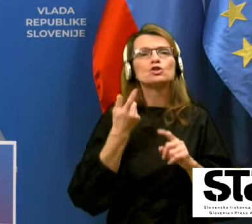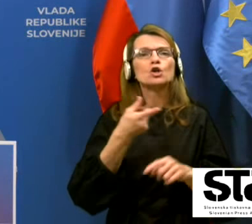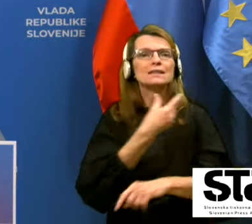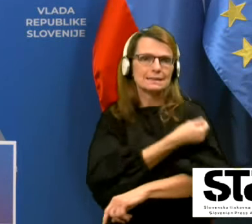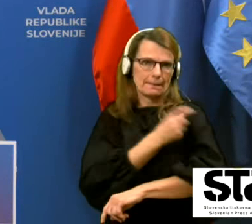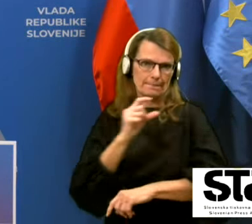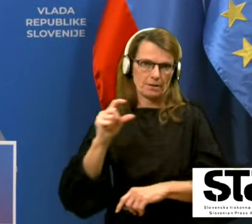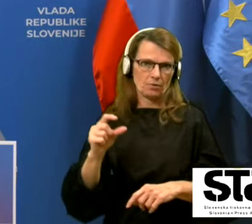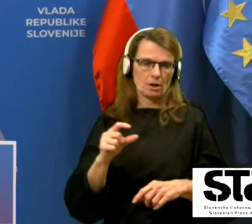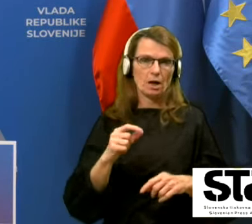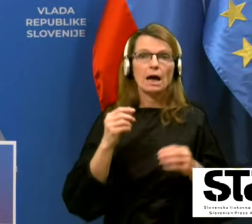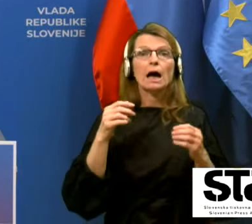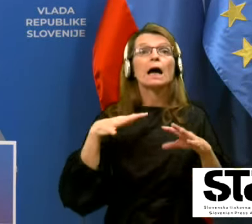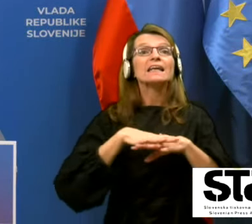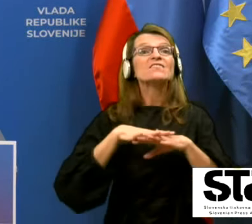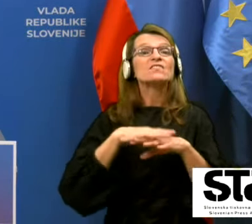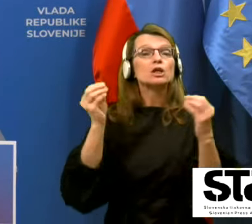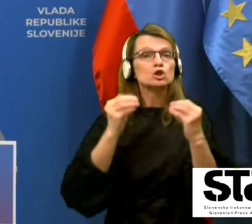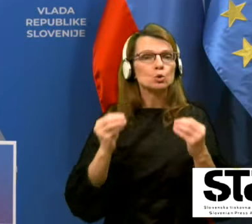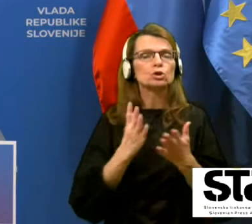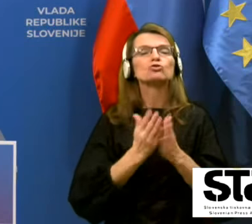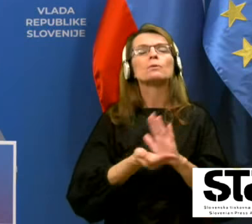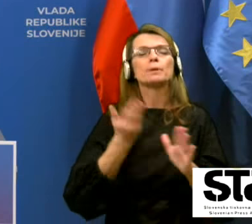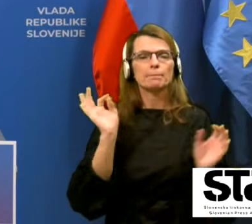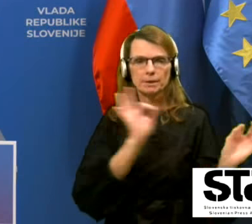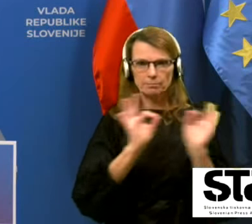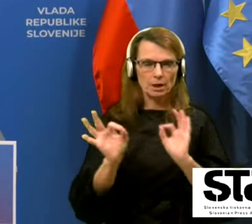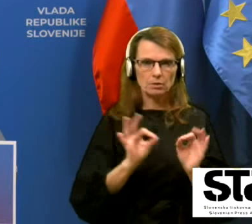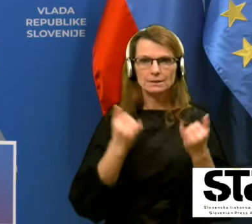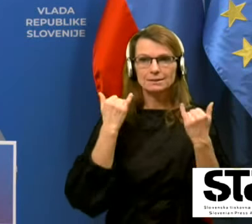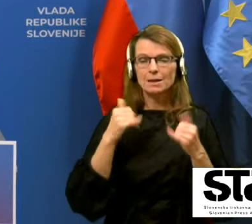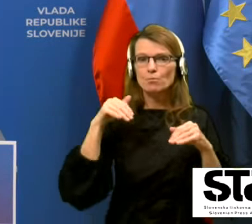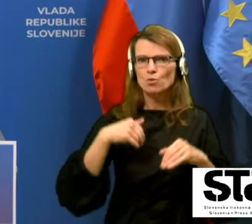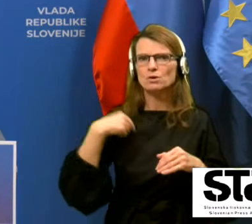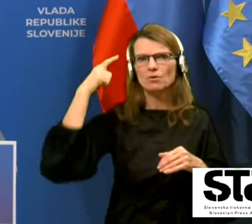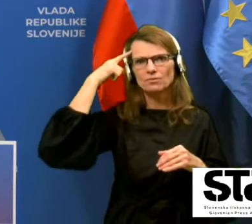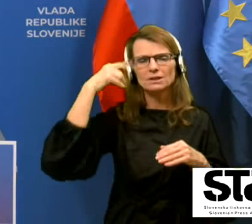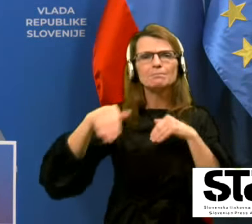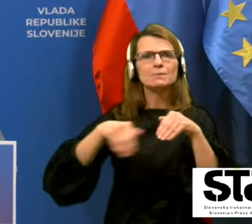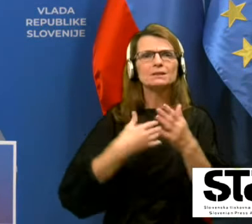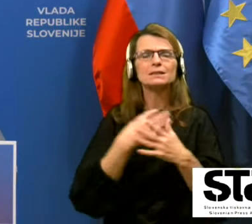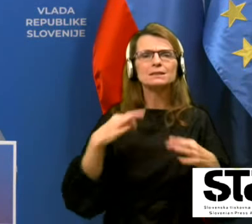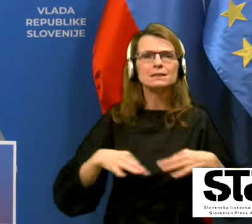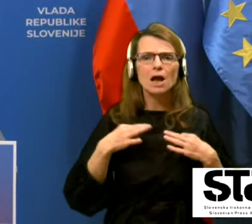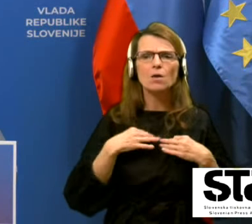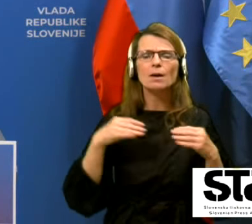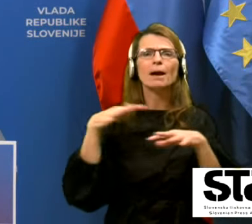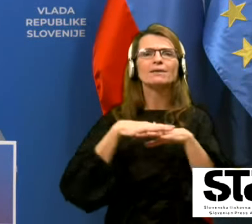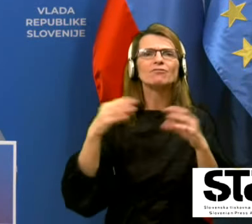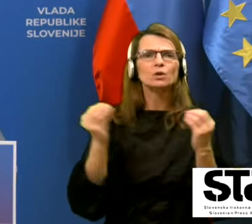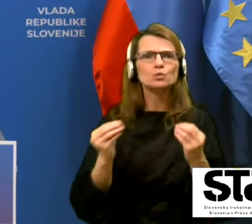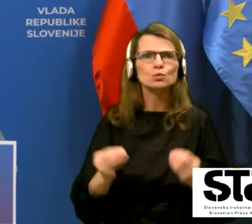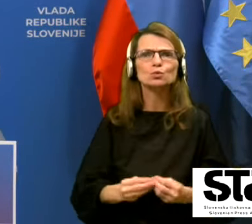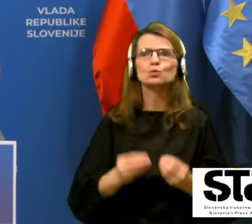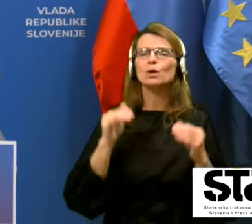pripravlja, sem prej moramo vedeti, na kaj se more Ministrstvo za zdravje in cela infrastruktura pripraviti. Torej, kiro cepivo bo prej na voljo. In